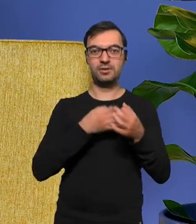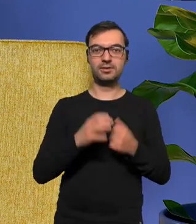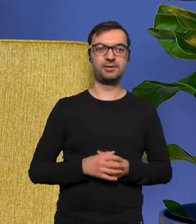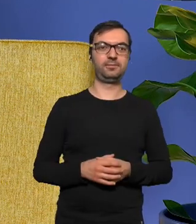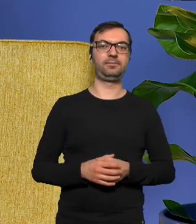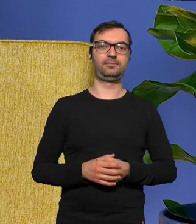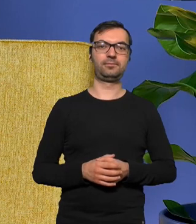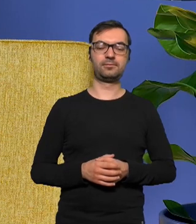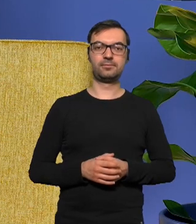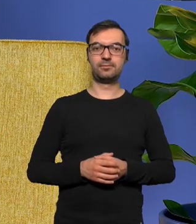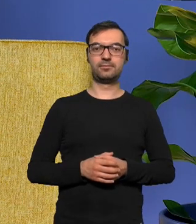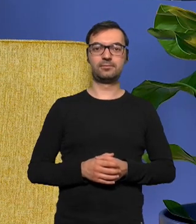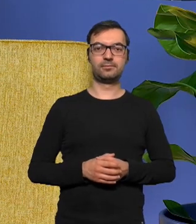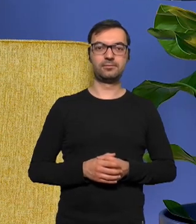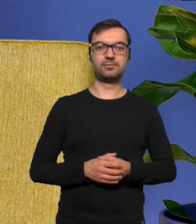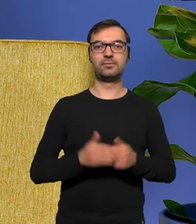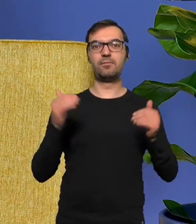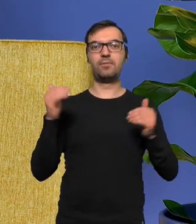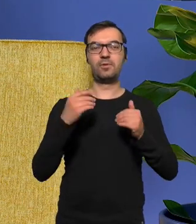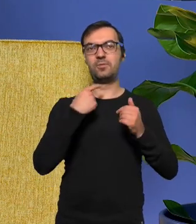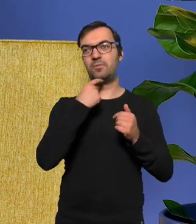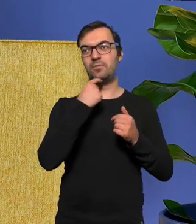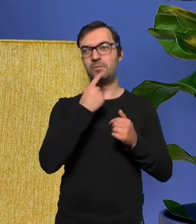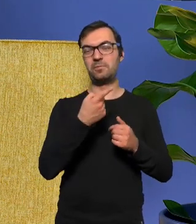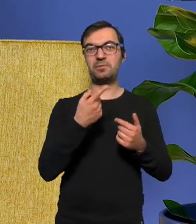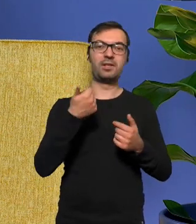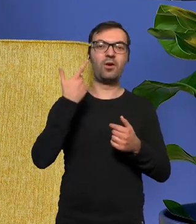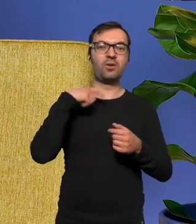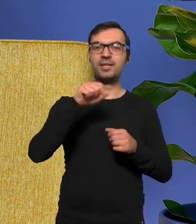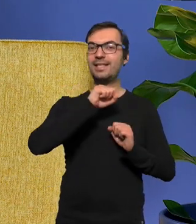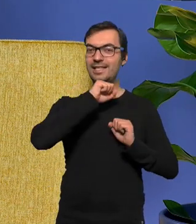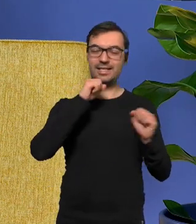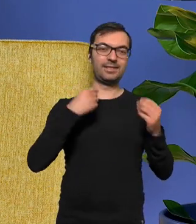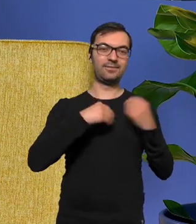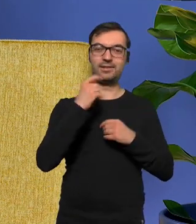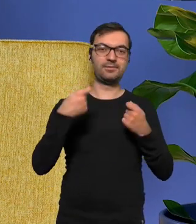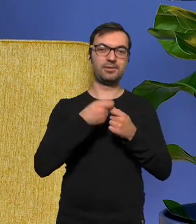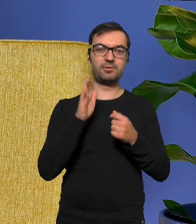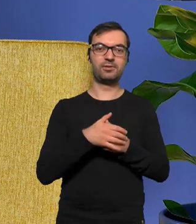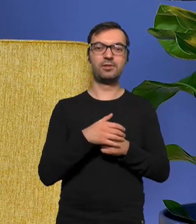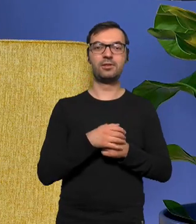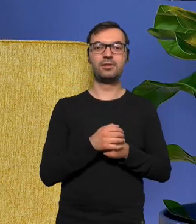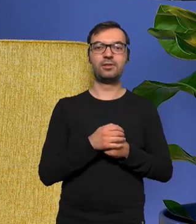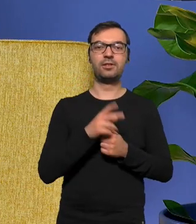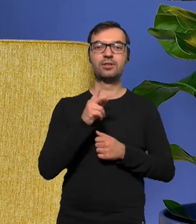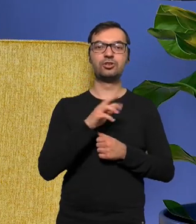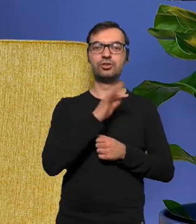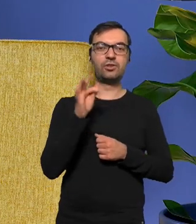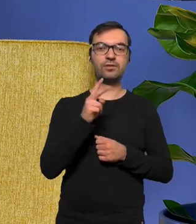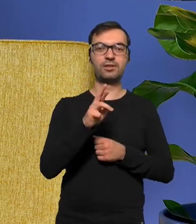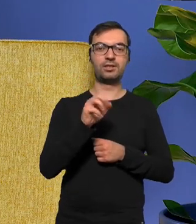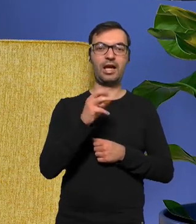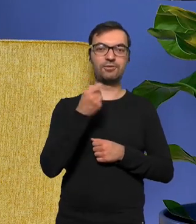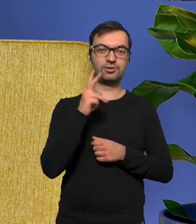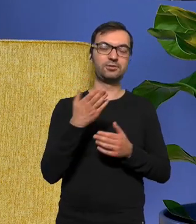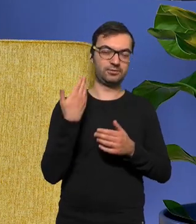może może może wymienię osobę którą nigdy już nie będę mógł zrobić czyli śp. Krzysztofa Krawczyka